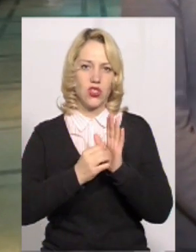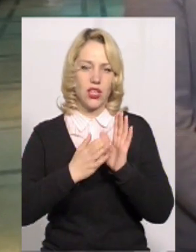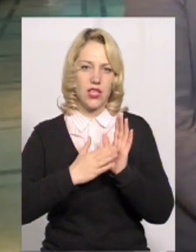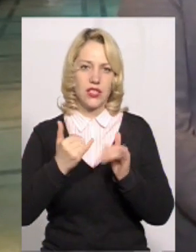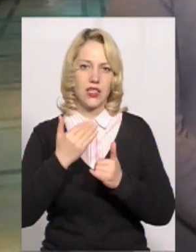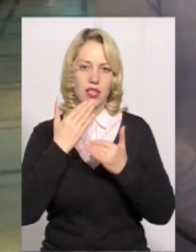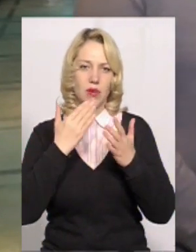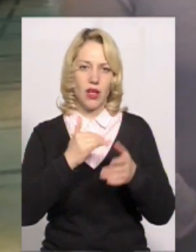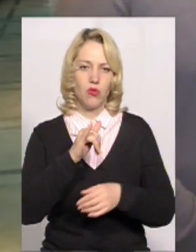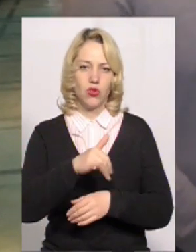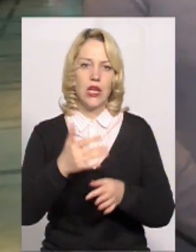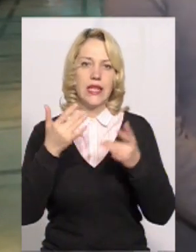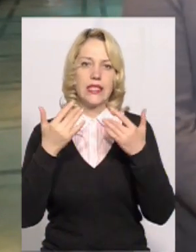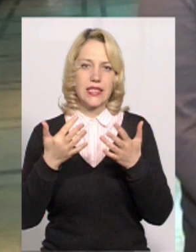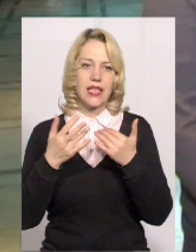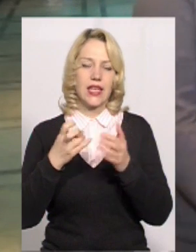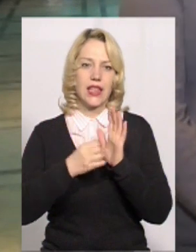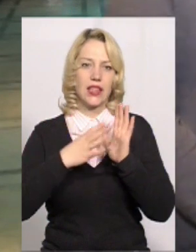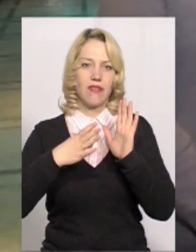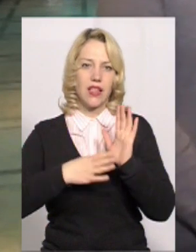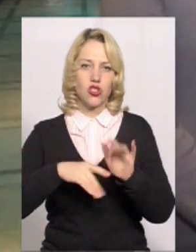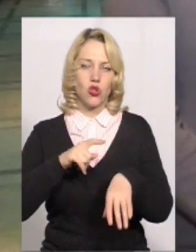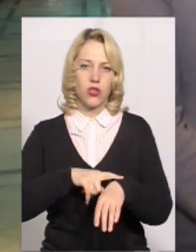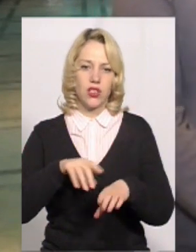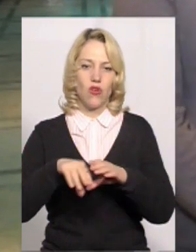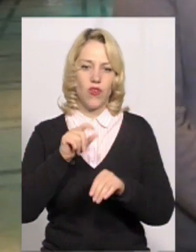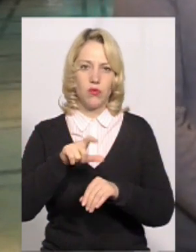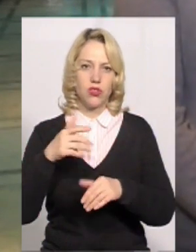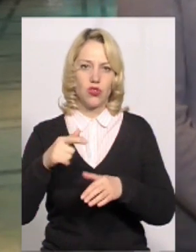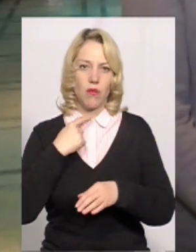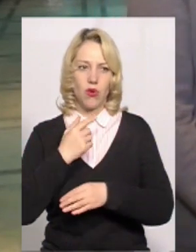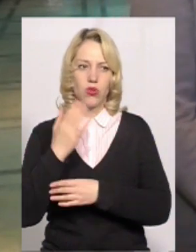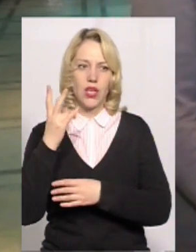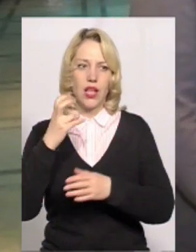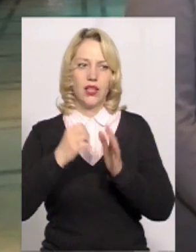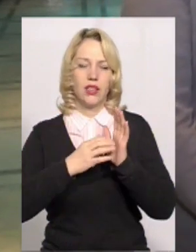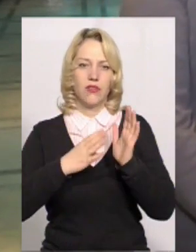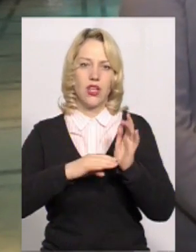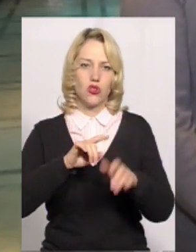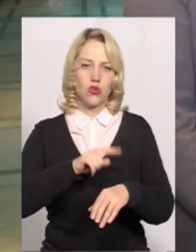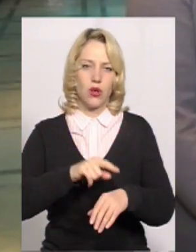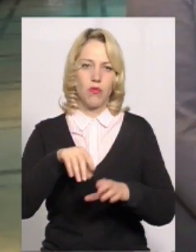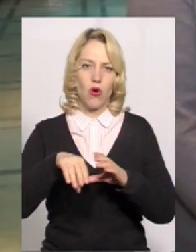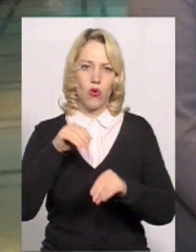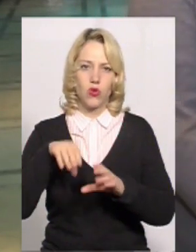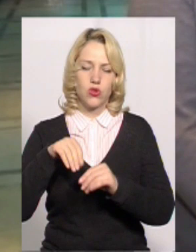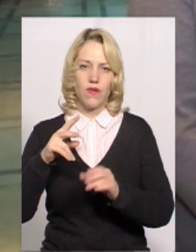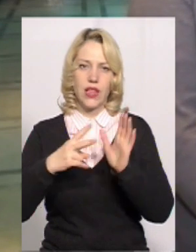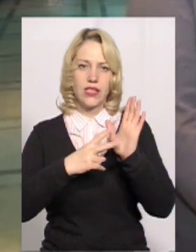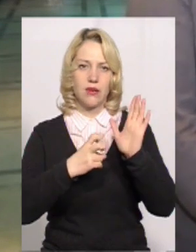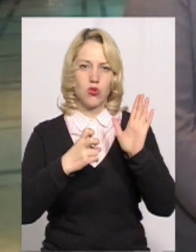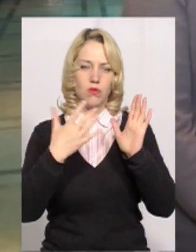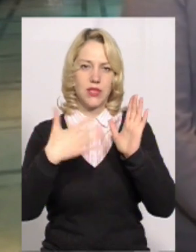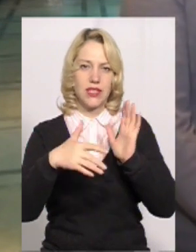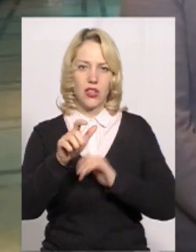запитаємо. Скажіть, пане Андрій, скільки на 19 виборців вже пронослалися? На 19-ту годину поговорили у склобах близько 750